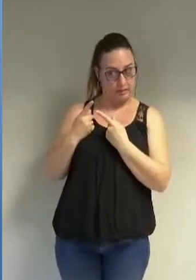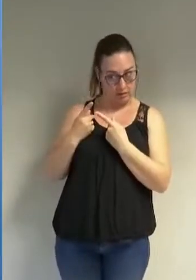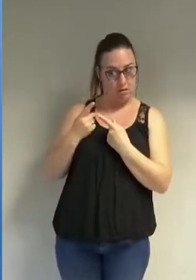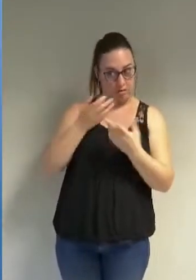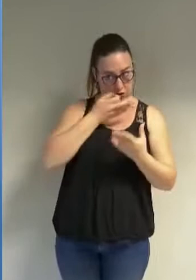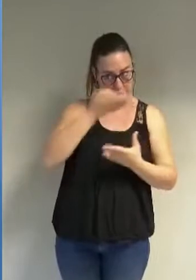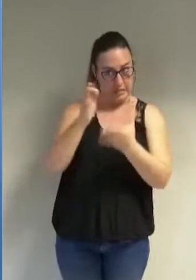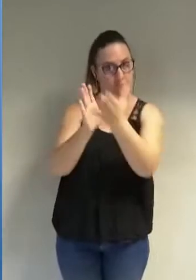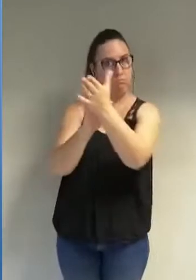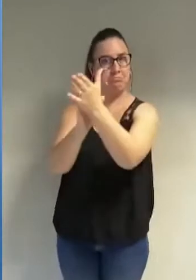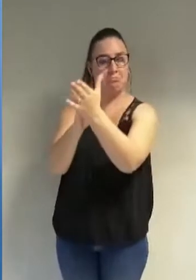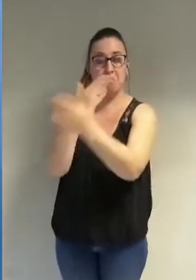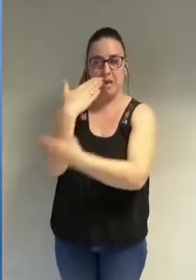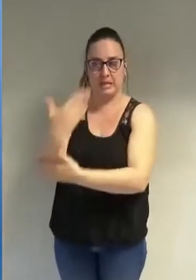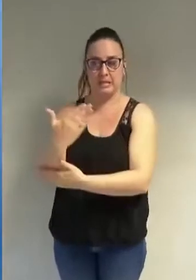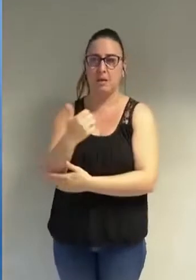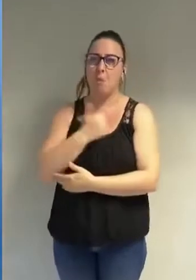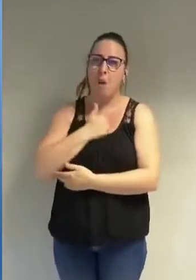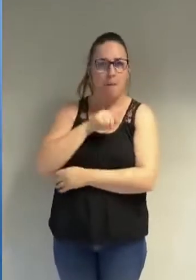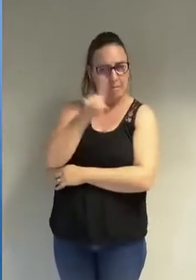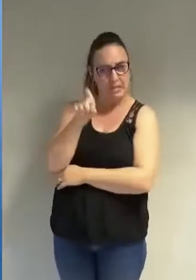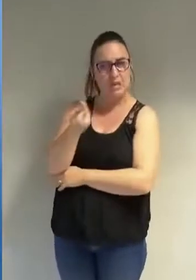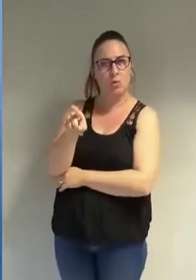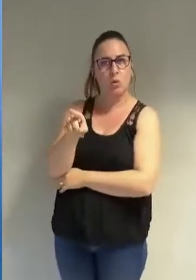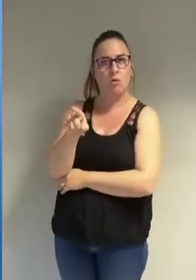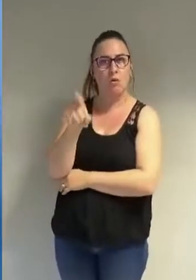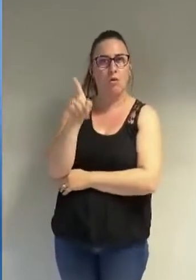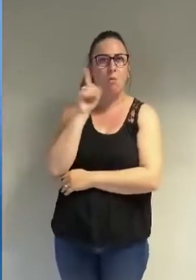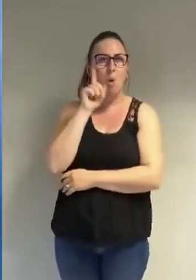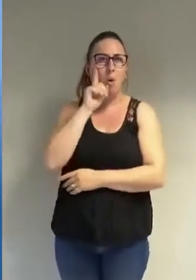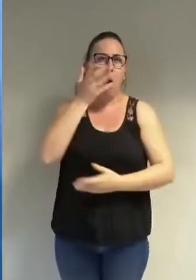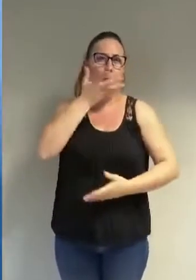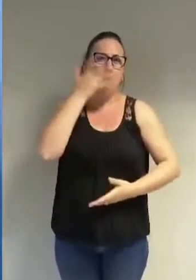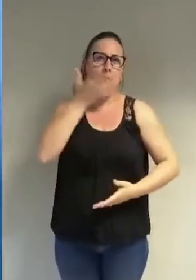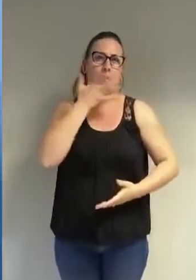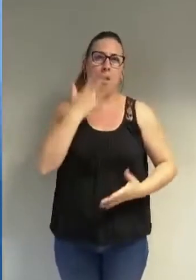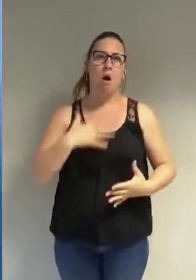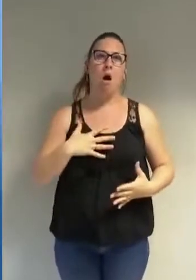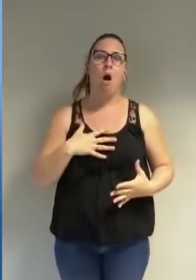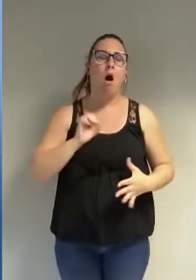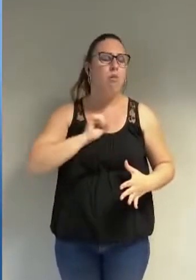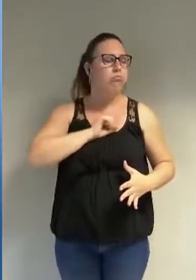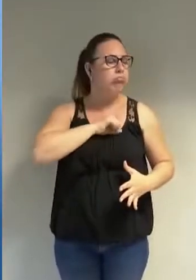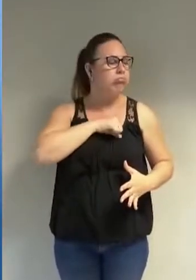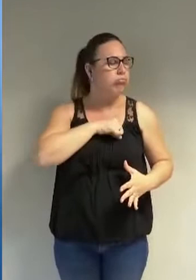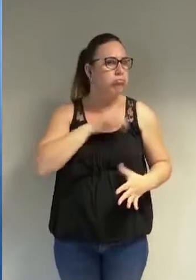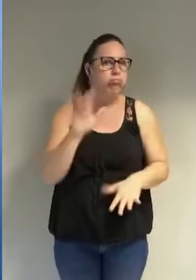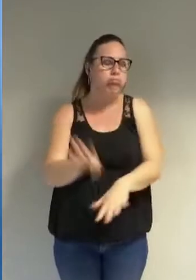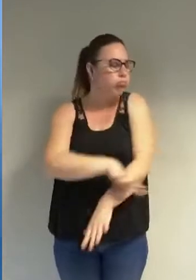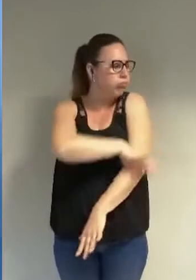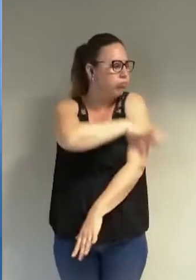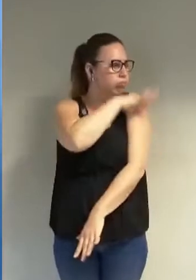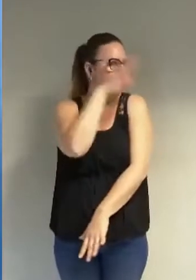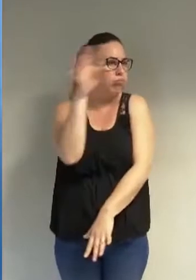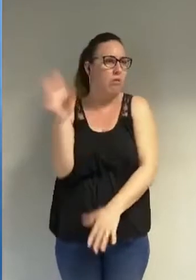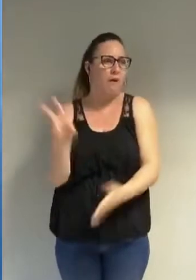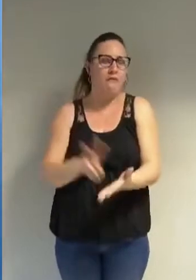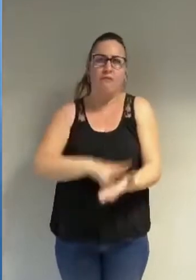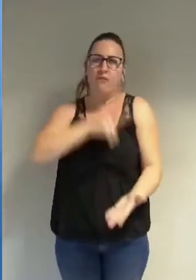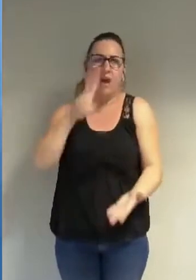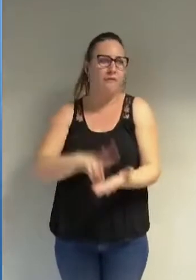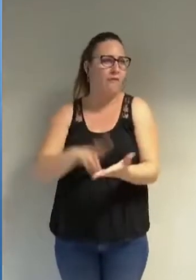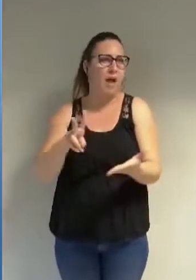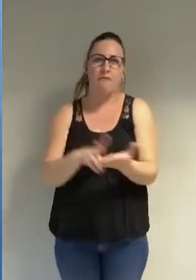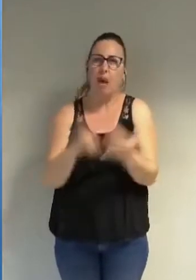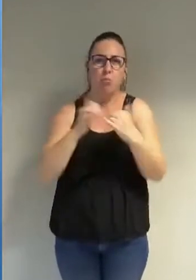remercier je lui ai demandé parce que son discours est particulièrement poignant et particulièrement criant de vérité et